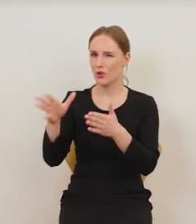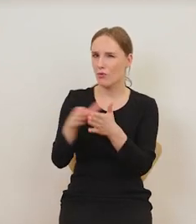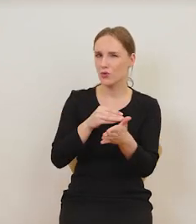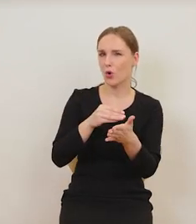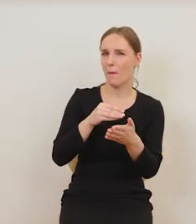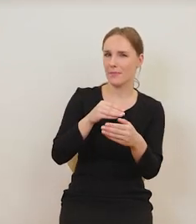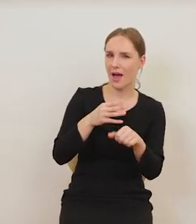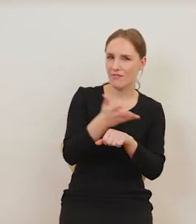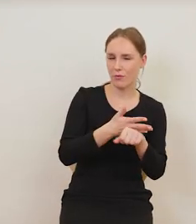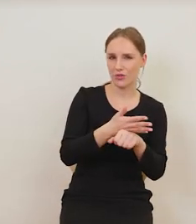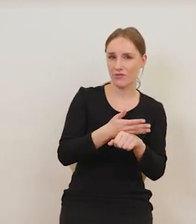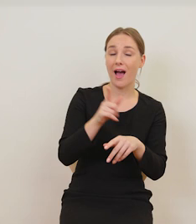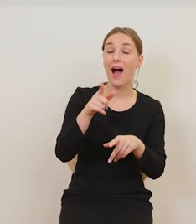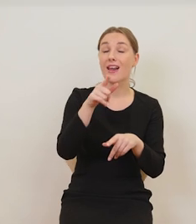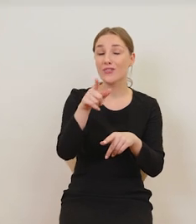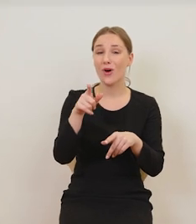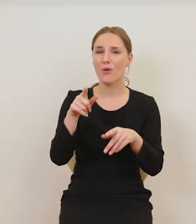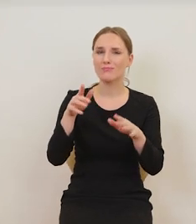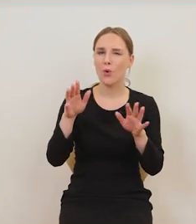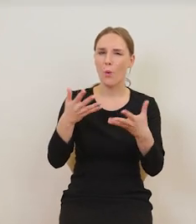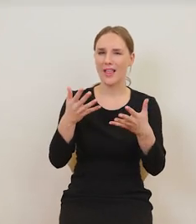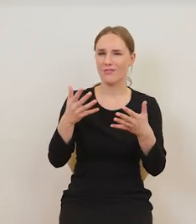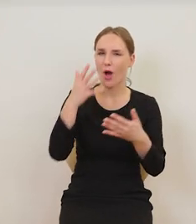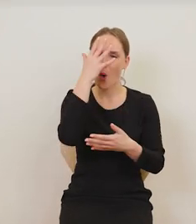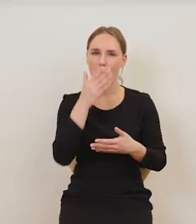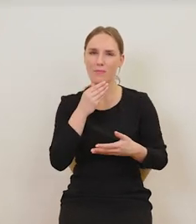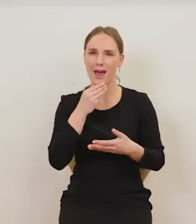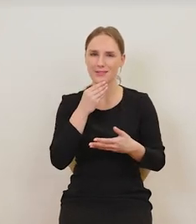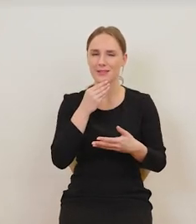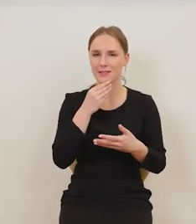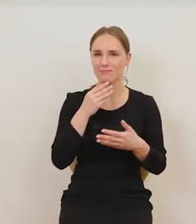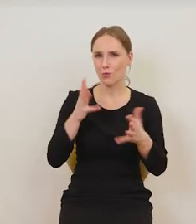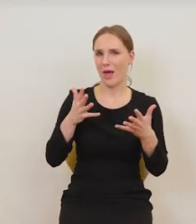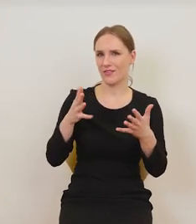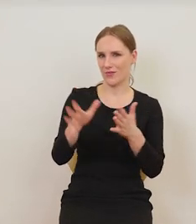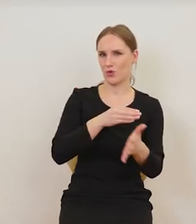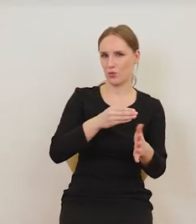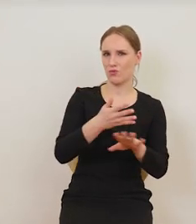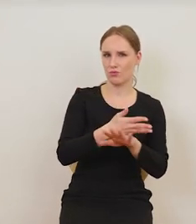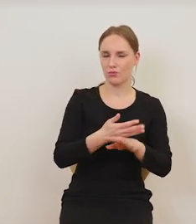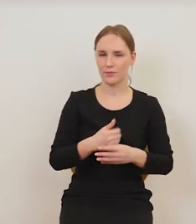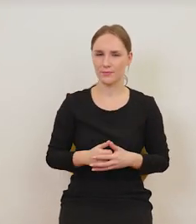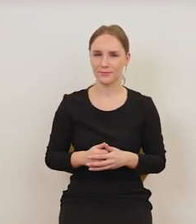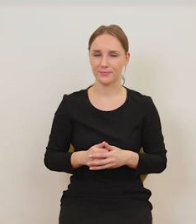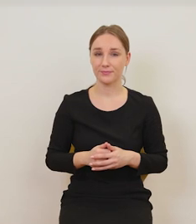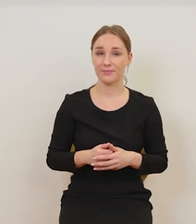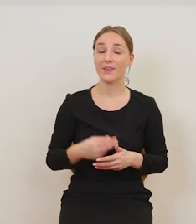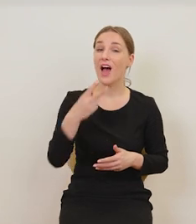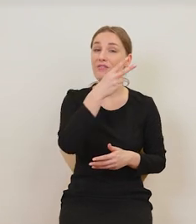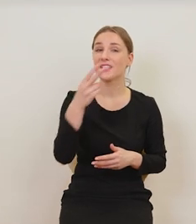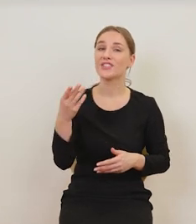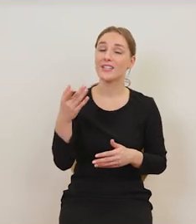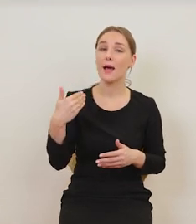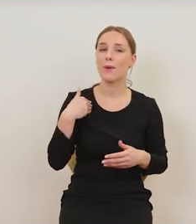takie dość proste w swojej konstrukcji dzieła. I tu widzimy, za ile te dzieła